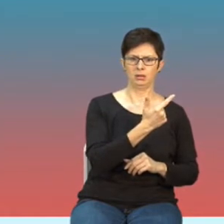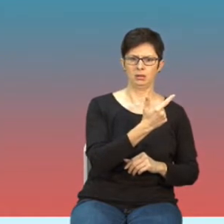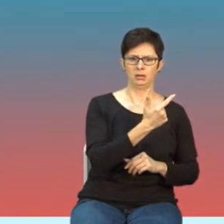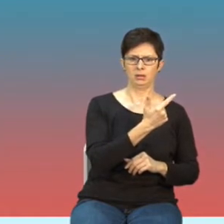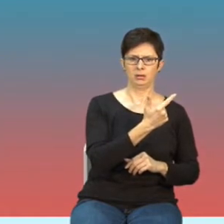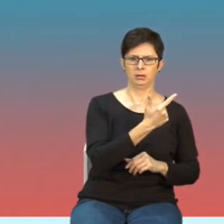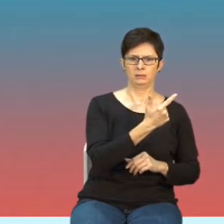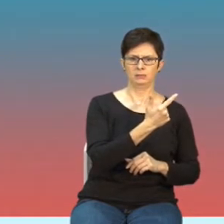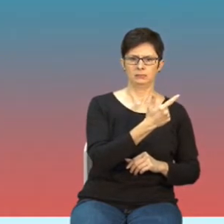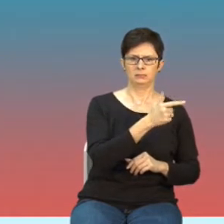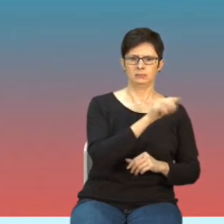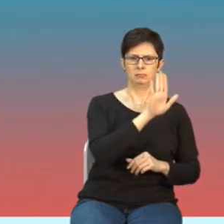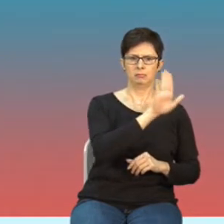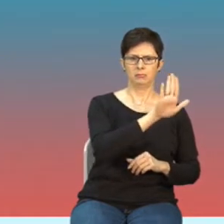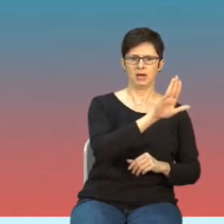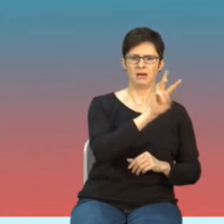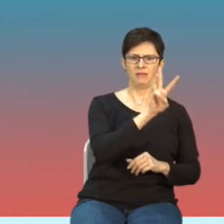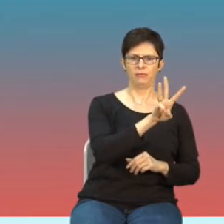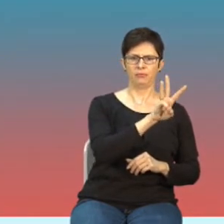Group